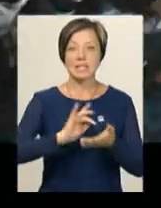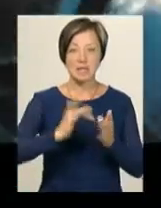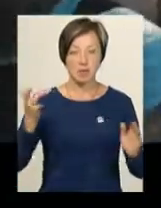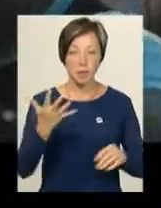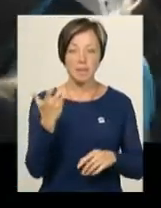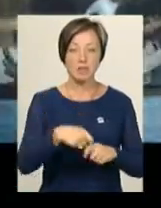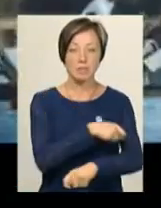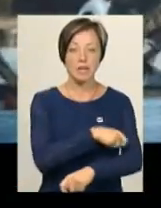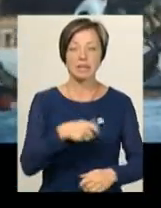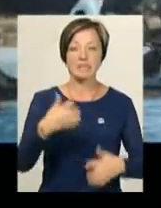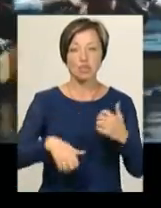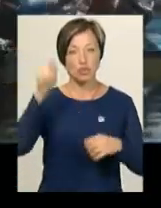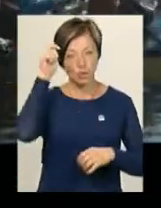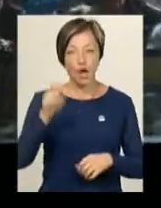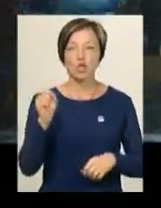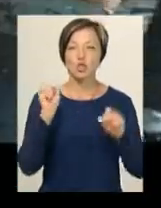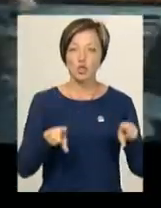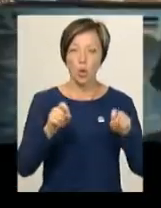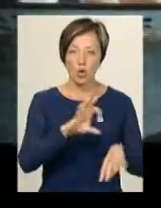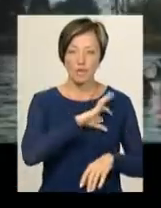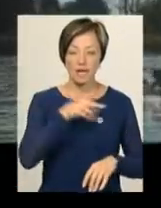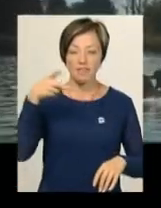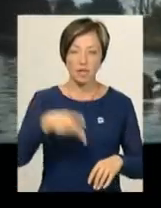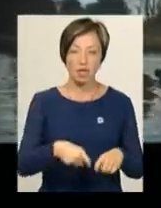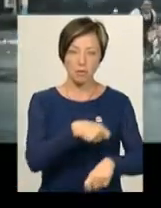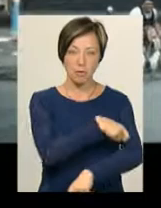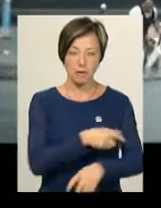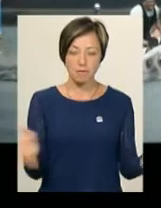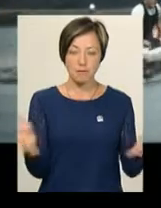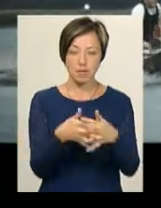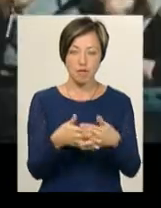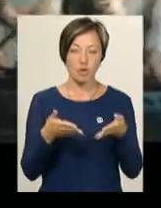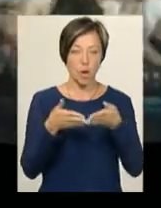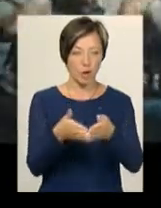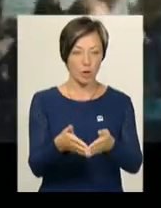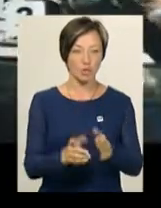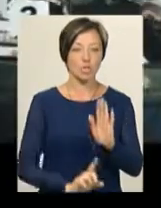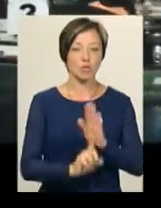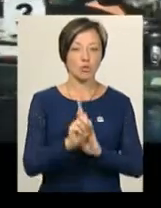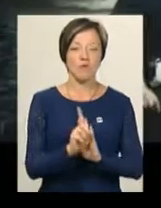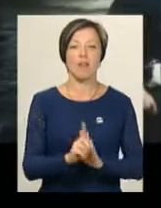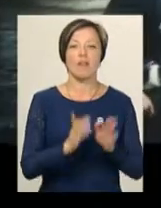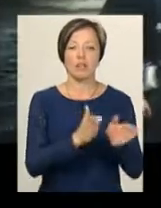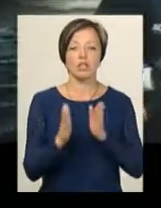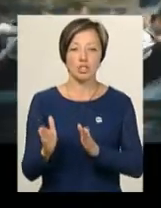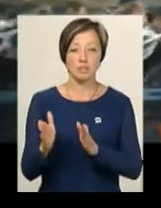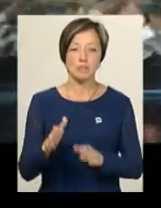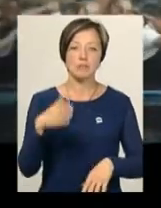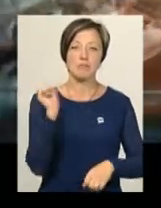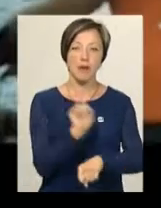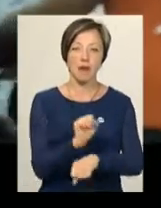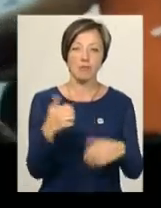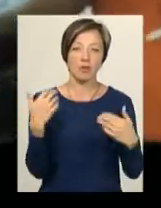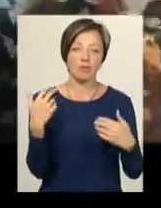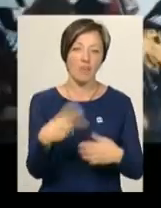метрів серед чоловіків та золото в заїзді на 2 тисячі метрів у міксованому екіпажі. Стартували човни в режимі «Гандикап» з перервою в